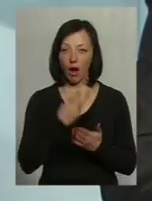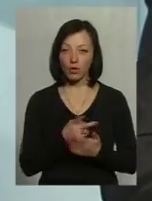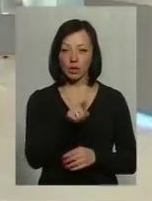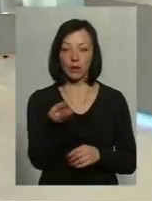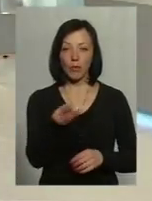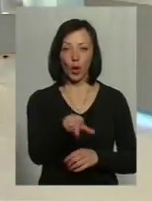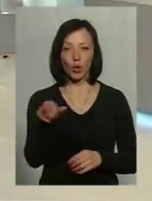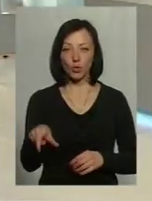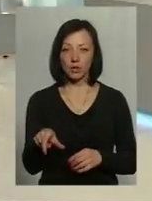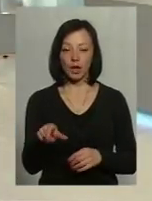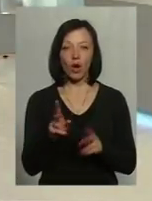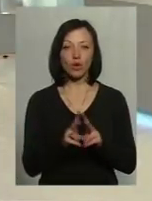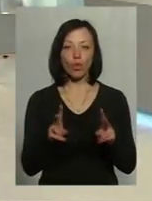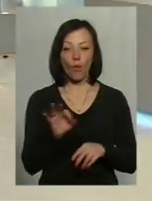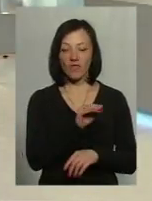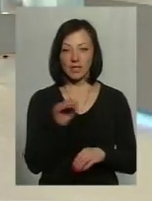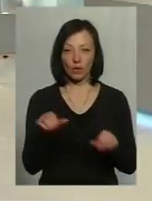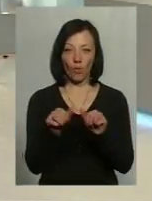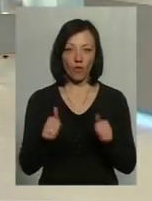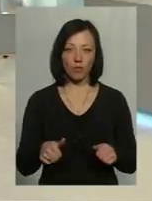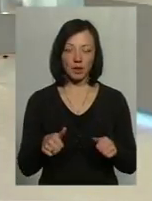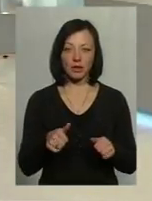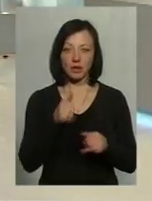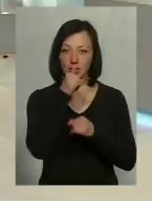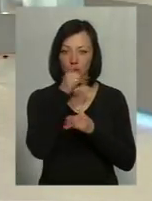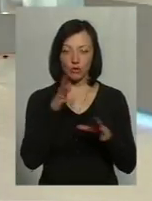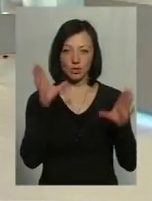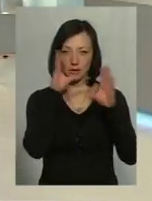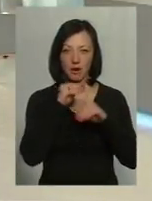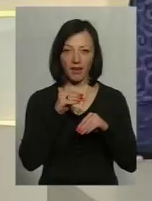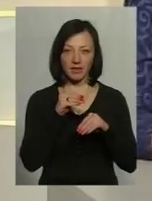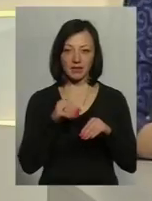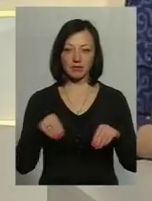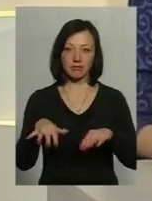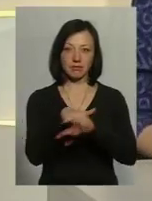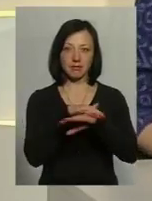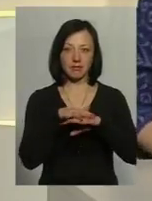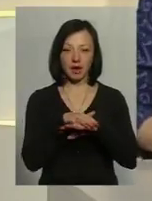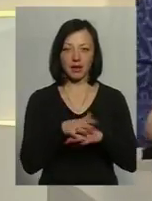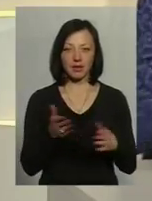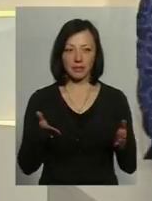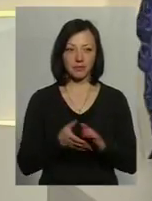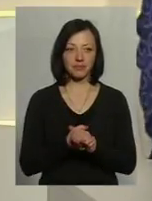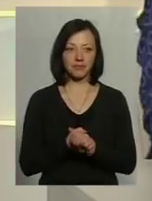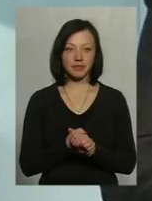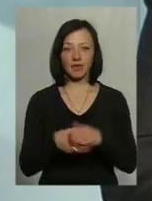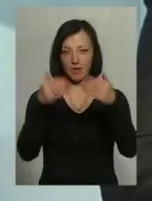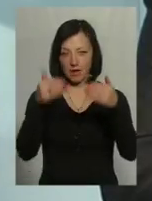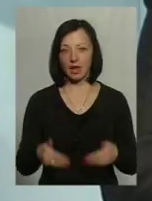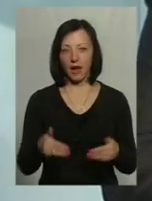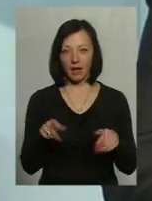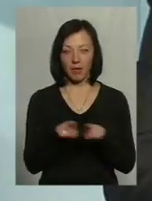люди, практично, ті, які офіційно оформлені, не можуть справити цей фізичності. Фасадний добробут, за яким... Тобто це все